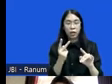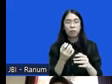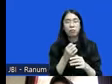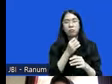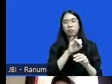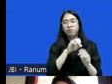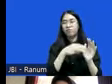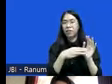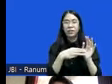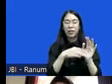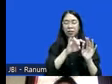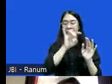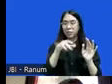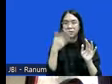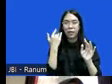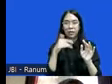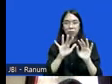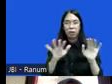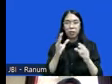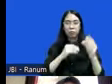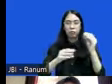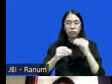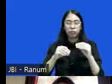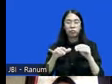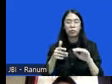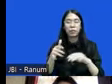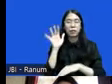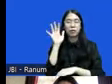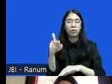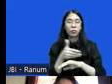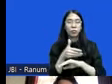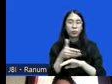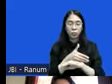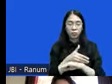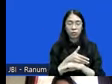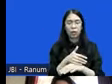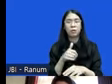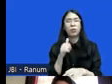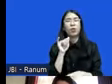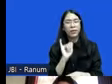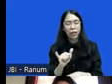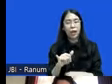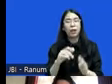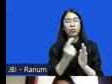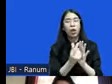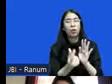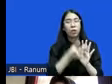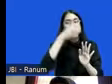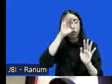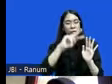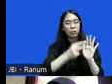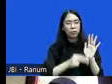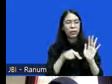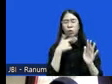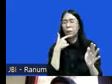persoalan yang tadi sudah juga banyak dibahas oleh pembahas sebelumnya ya pasti revisi undang-undang Polri itu menjadi sangat